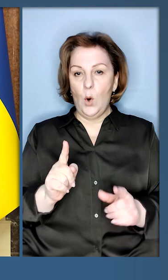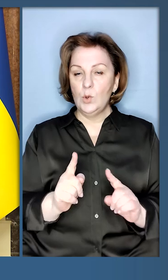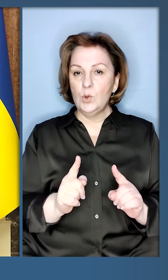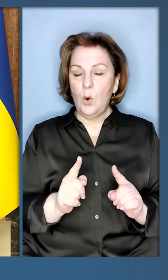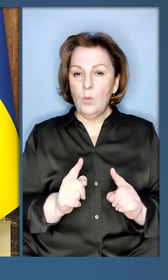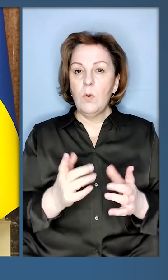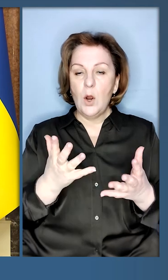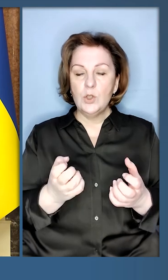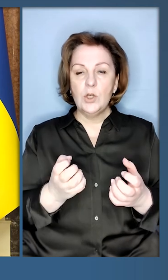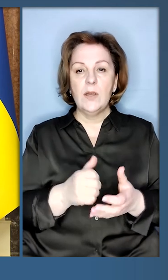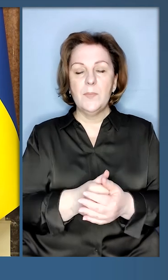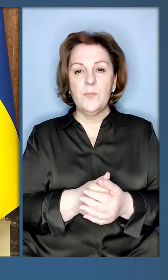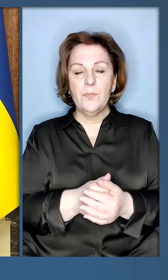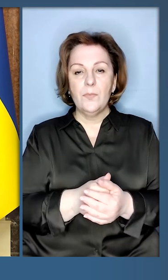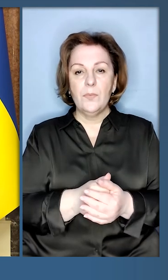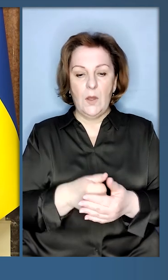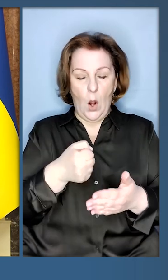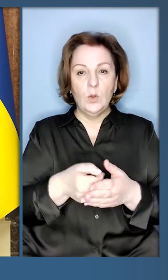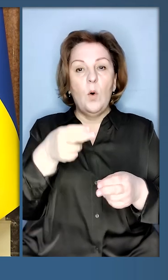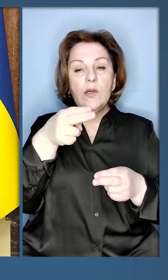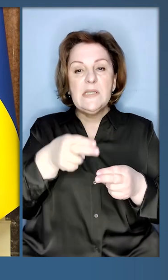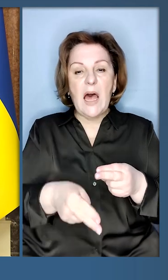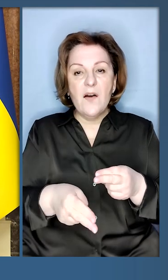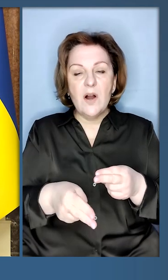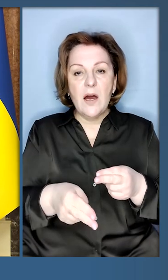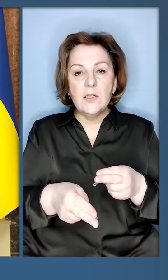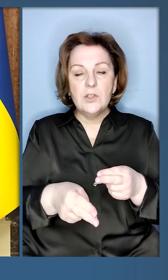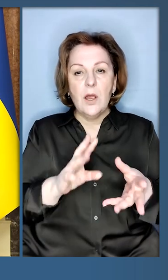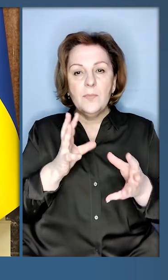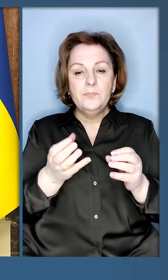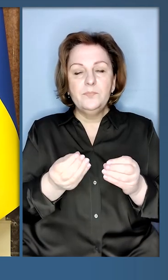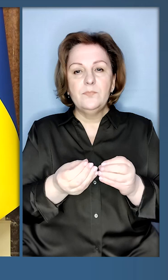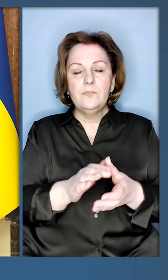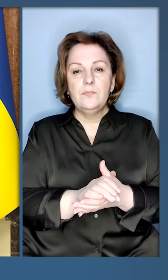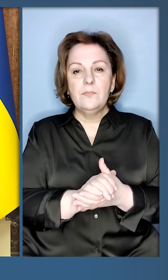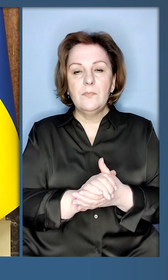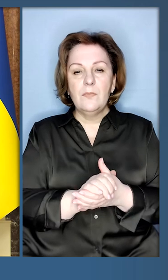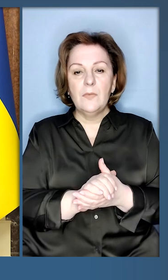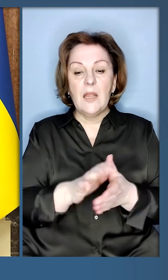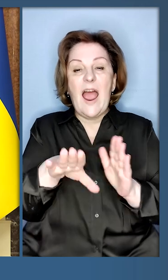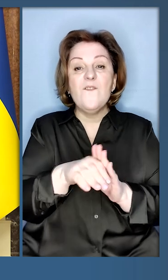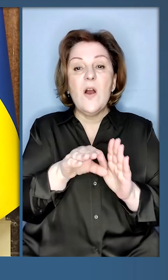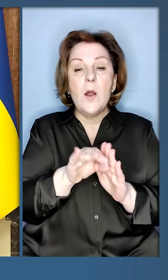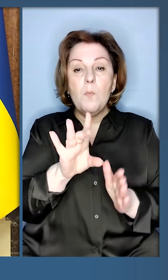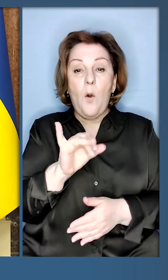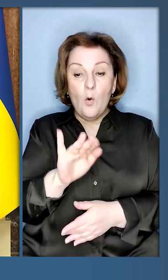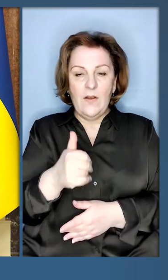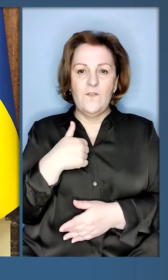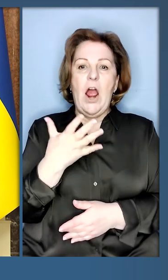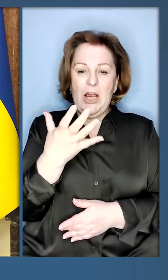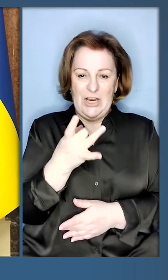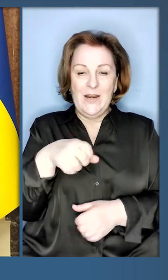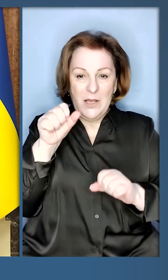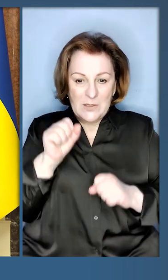що ще до завершення виборів я ще раз